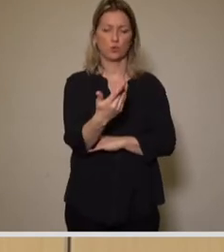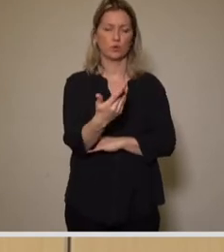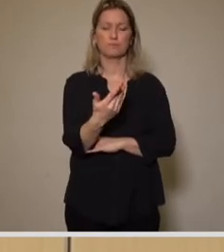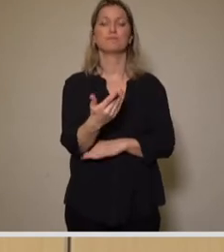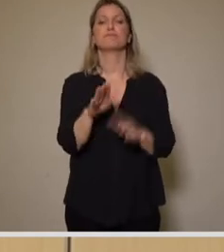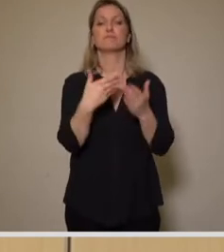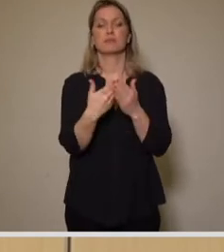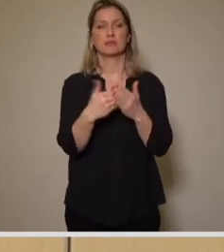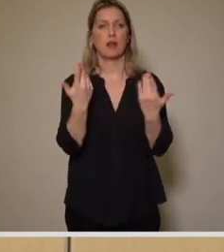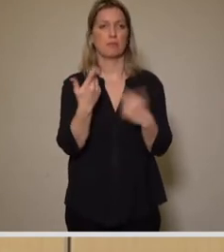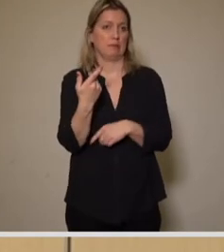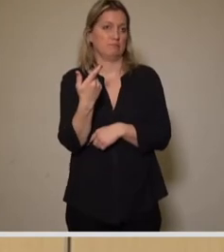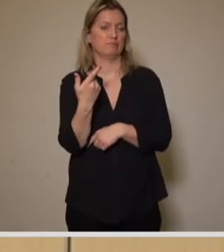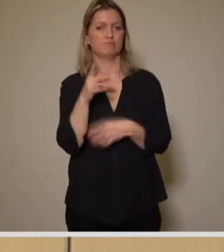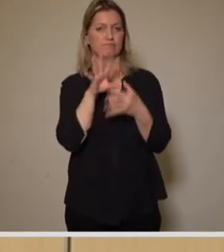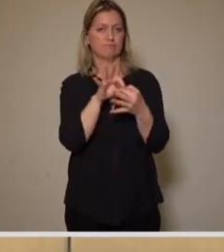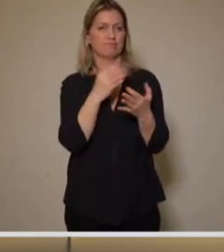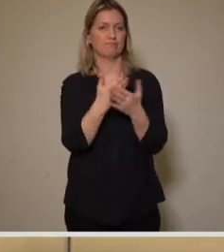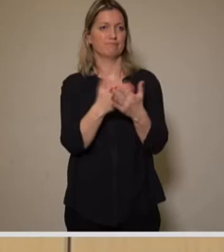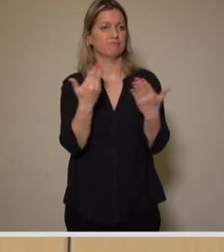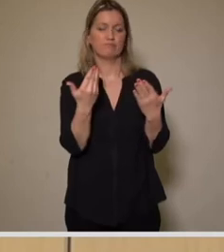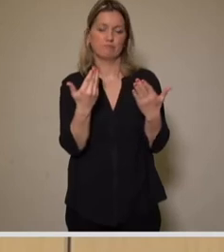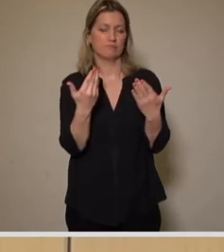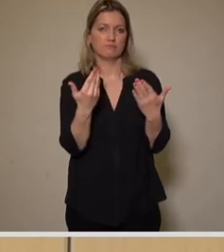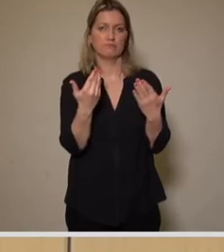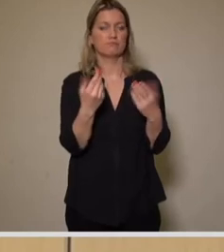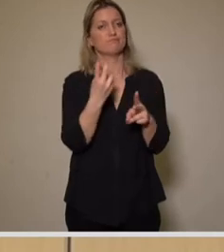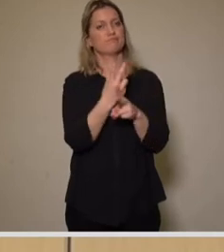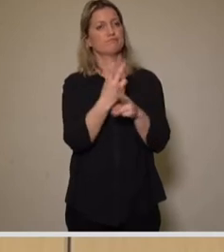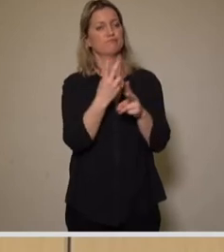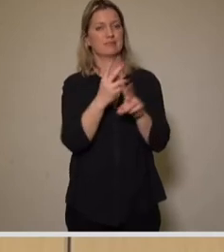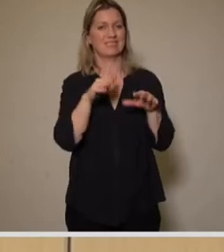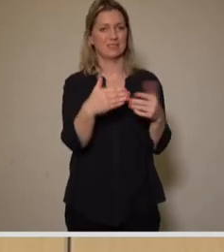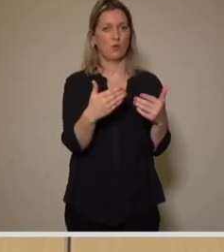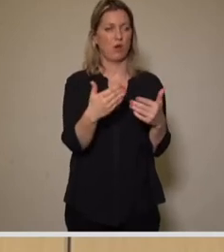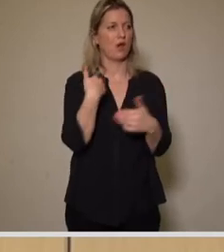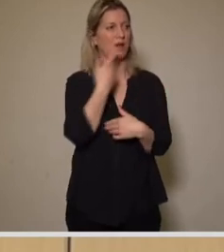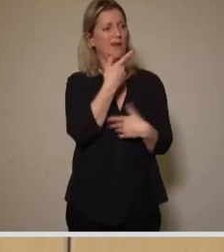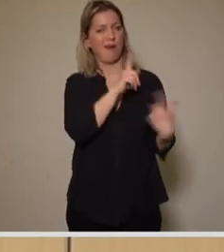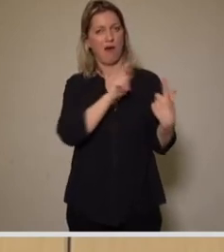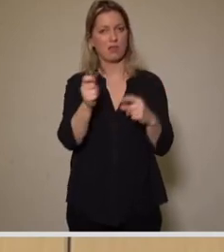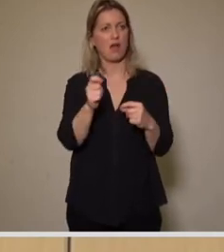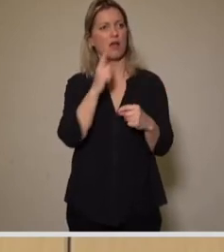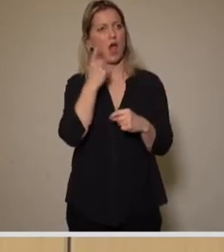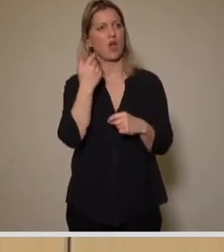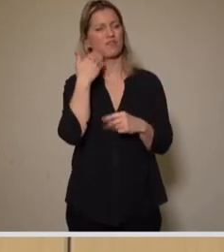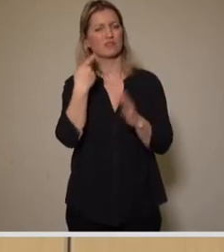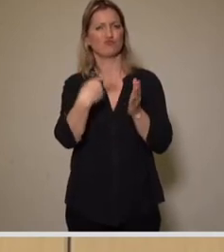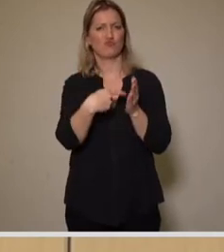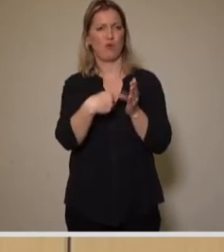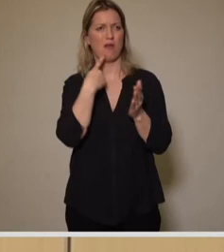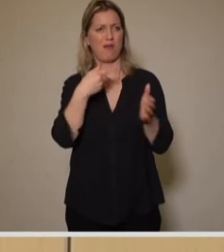haben wir ein an sich unverändertes Geschehen bei den Anträgen auf Erlass von